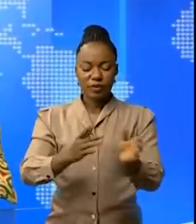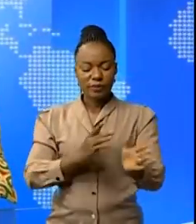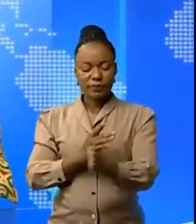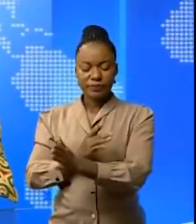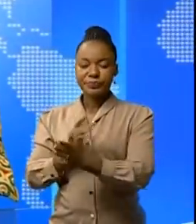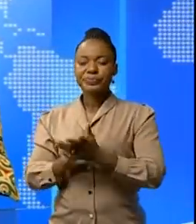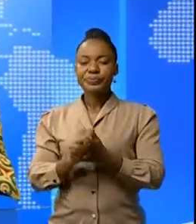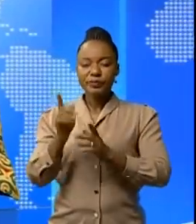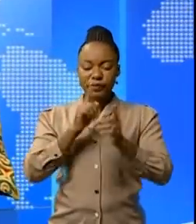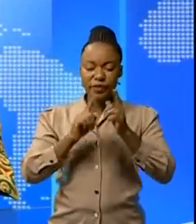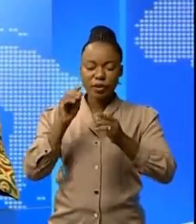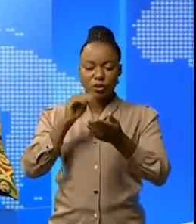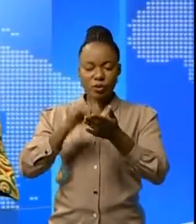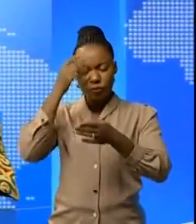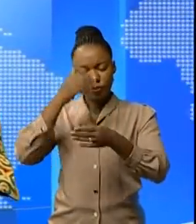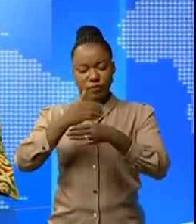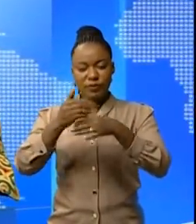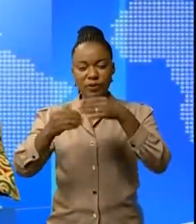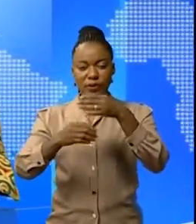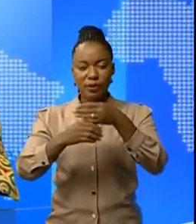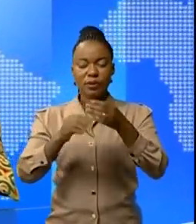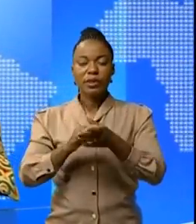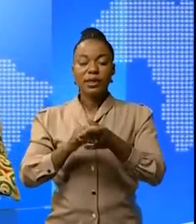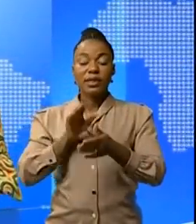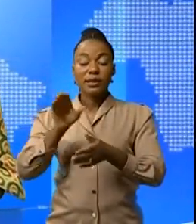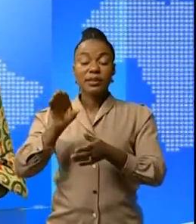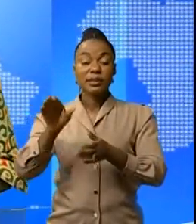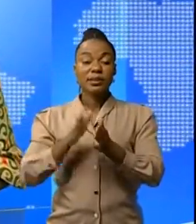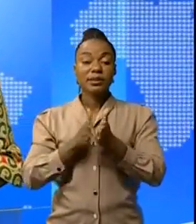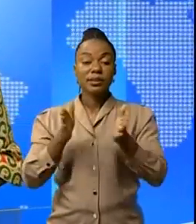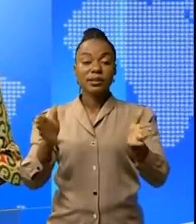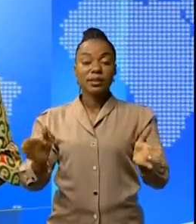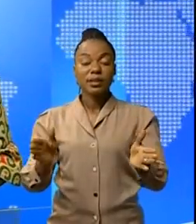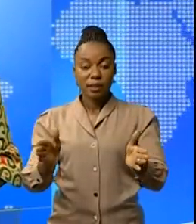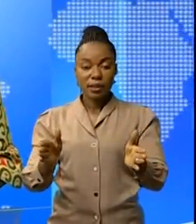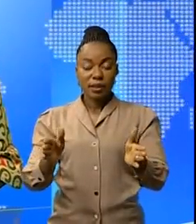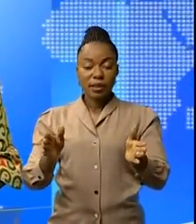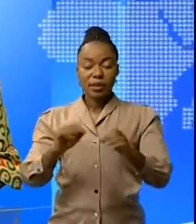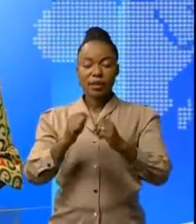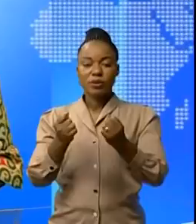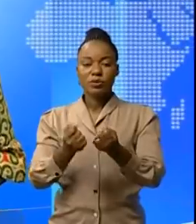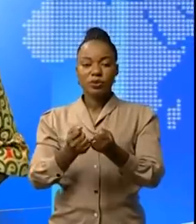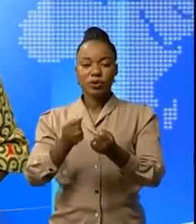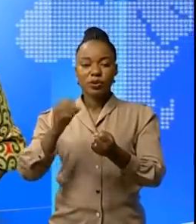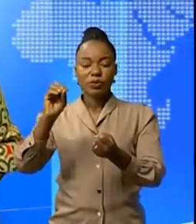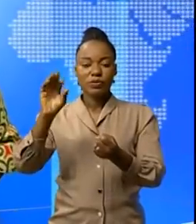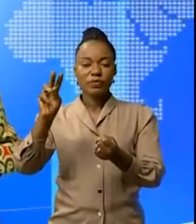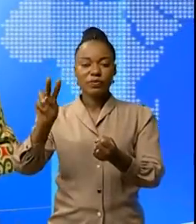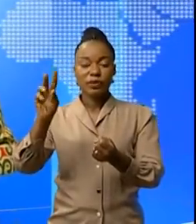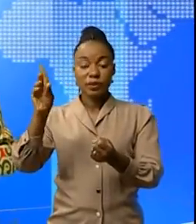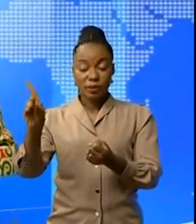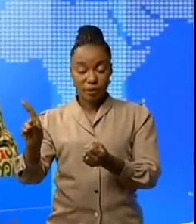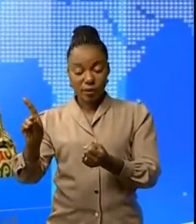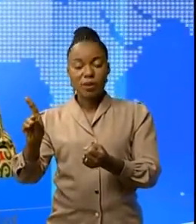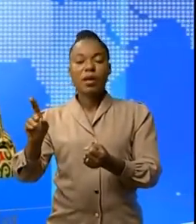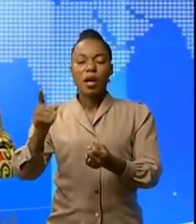Parlant des infrastructures routières les directeurs généraux l'agent de l'office de voirie et drainage et le gouverneur par